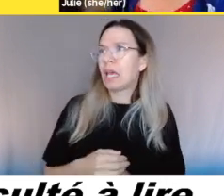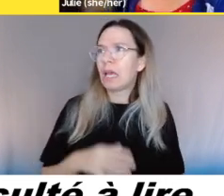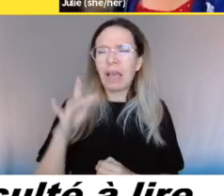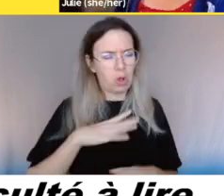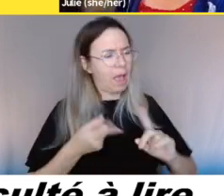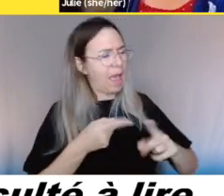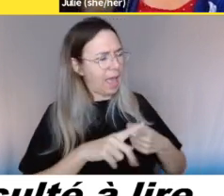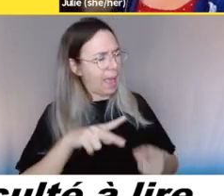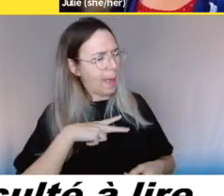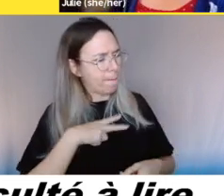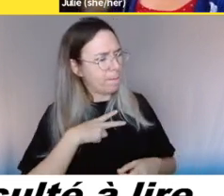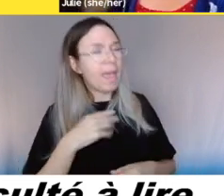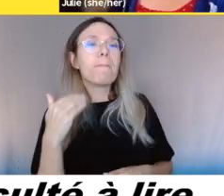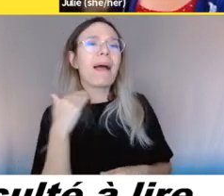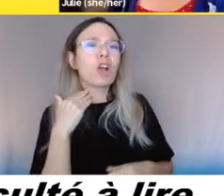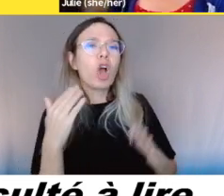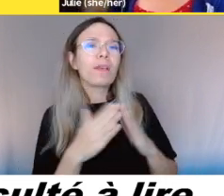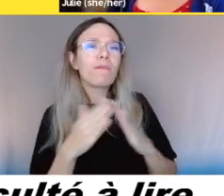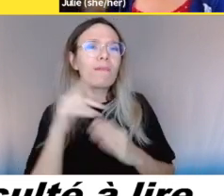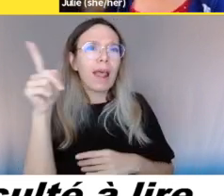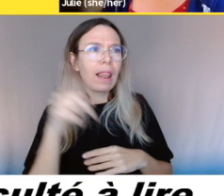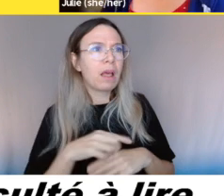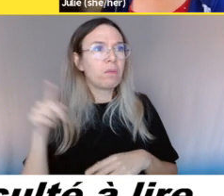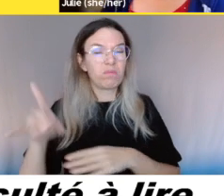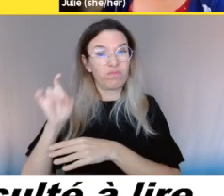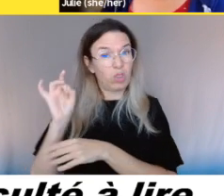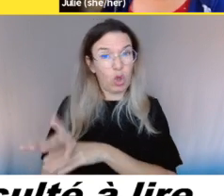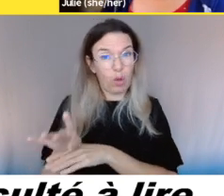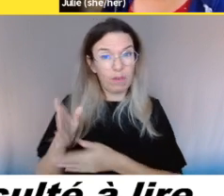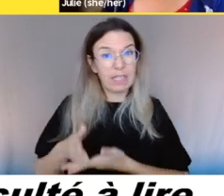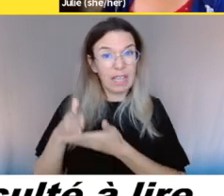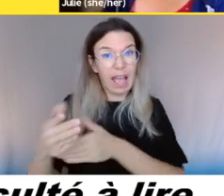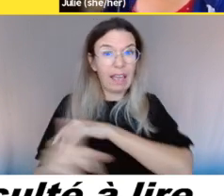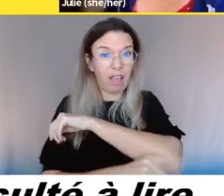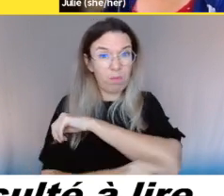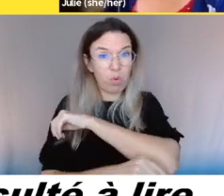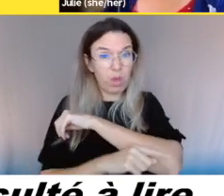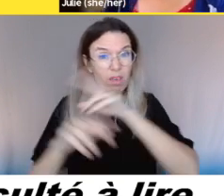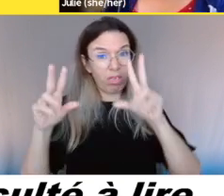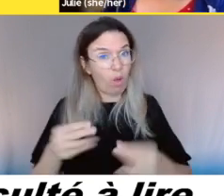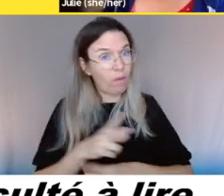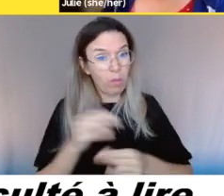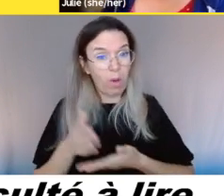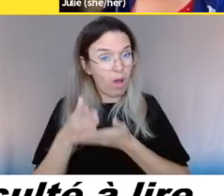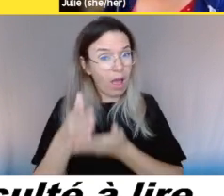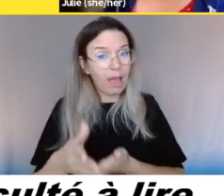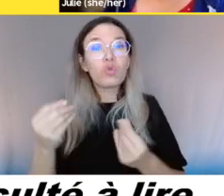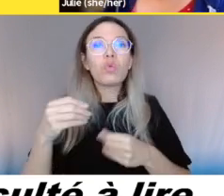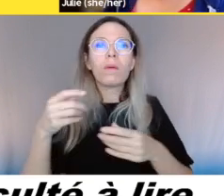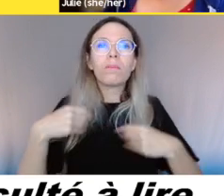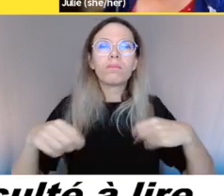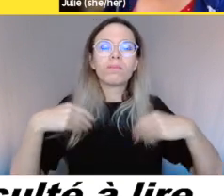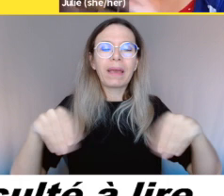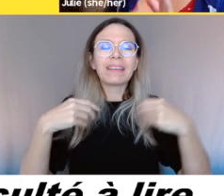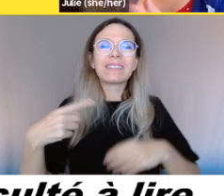si vous pensez que l'entreprise fait défaut à leur obligation d'accommodement